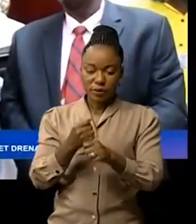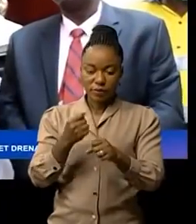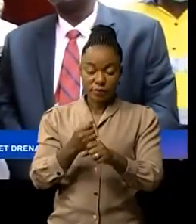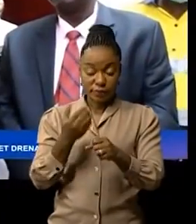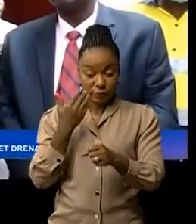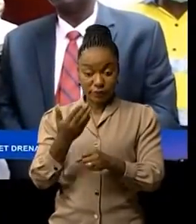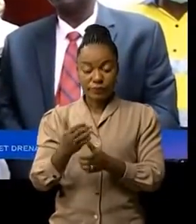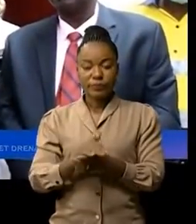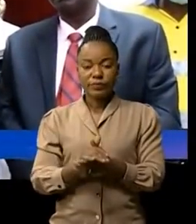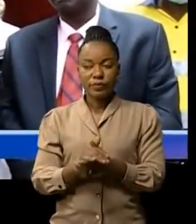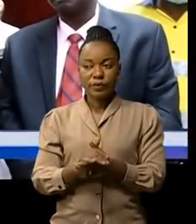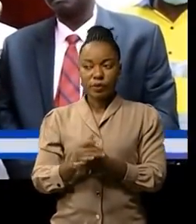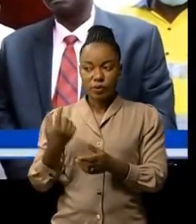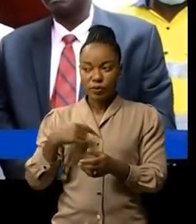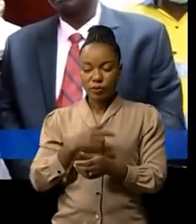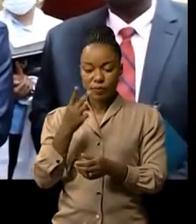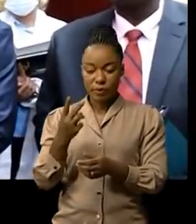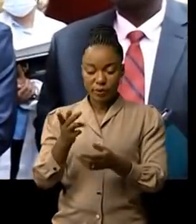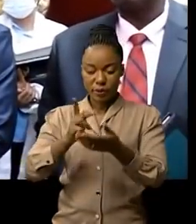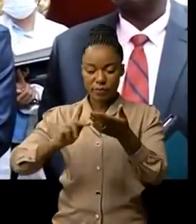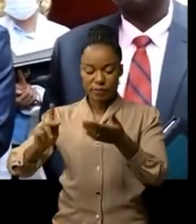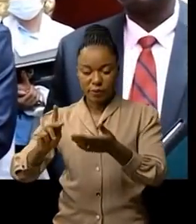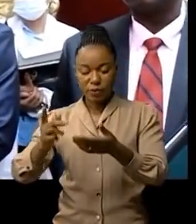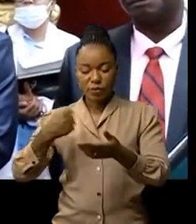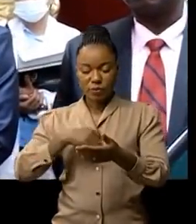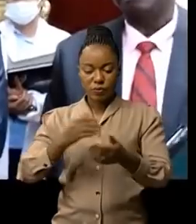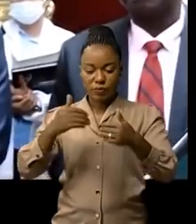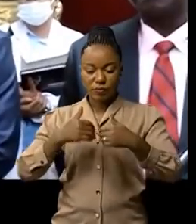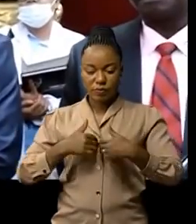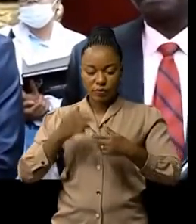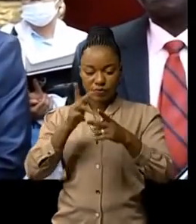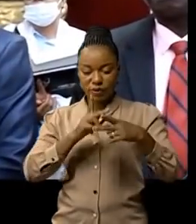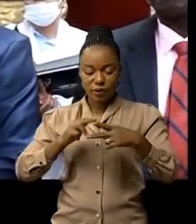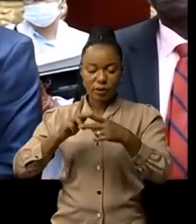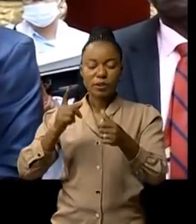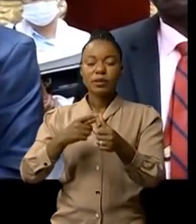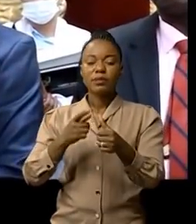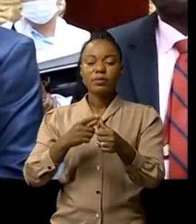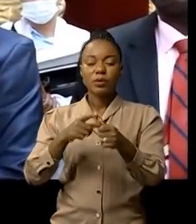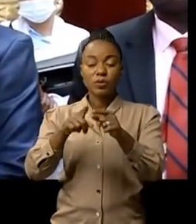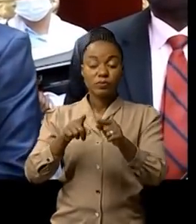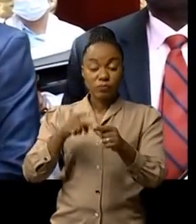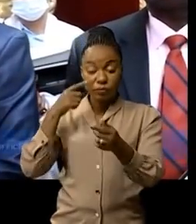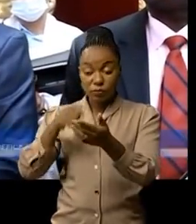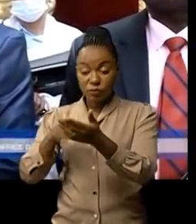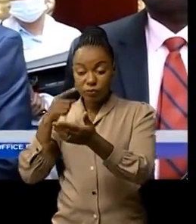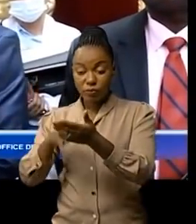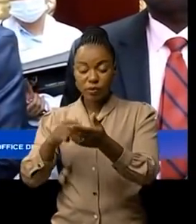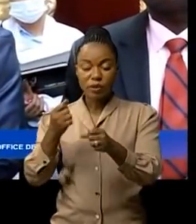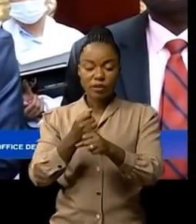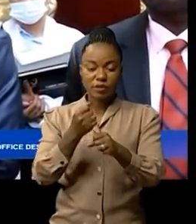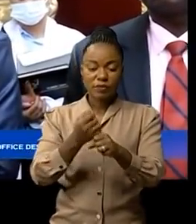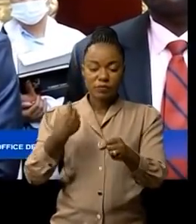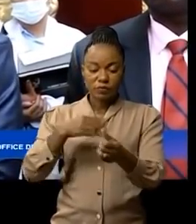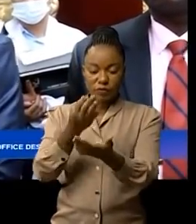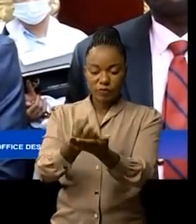voudrions visiter d'abord inspecter le chantier financier dans